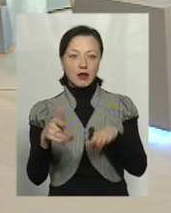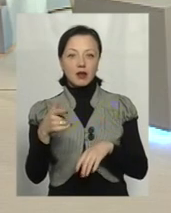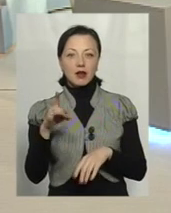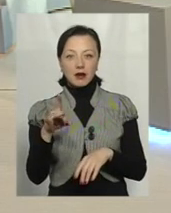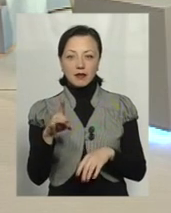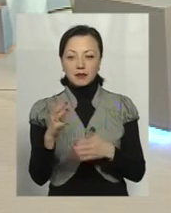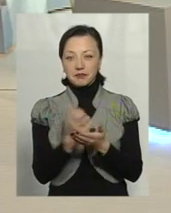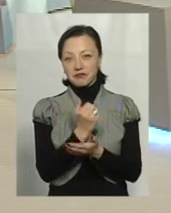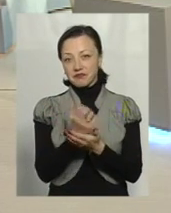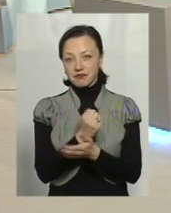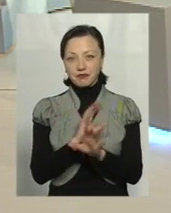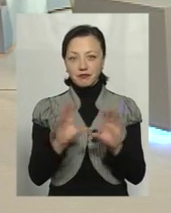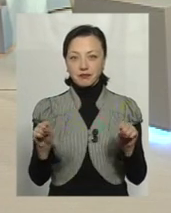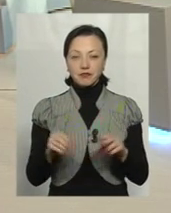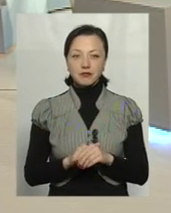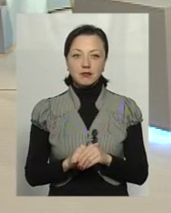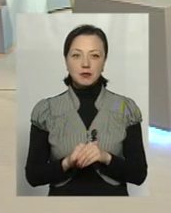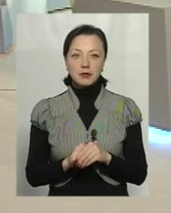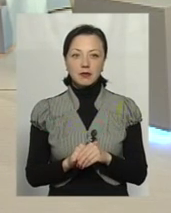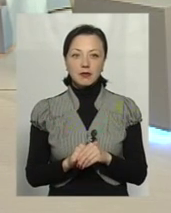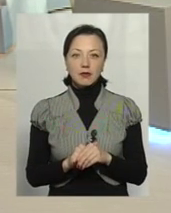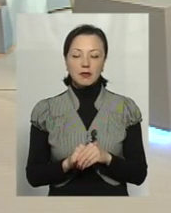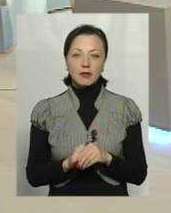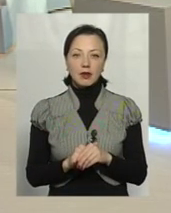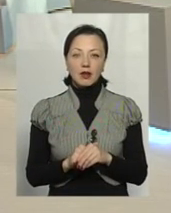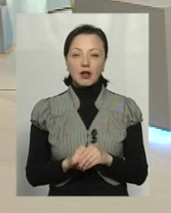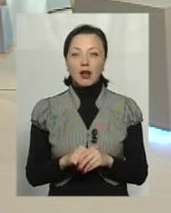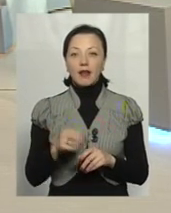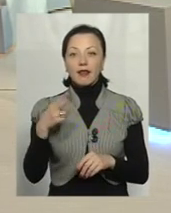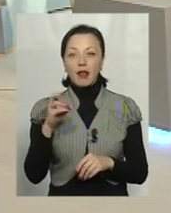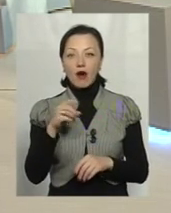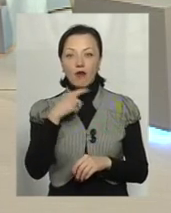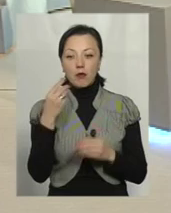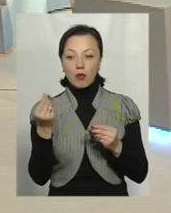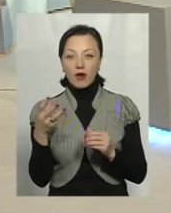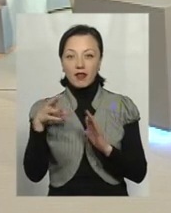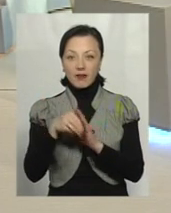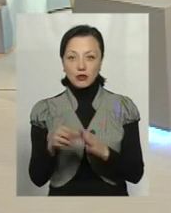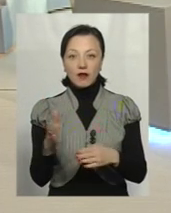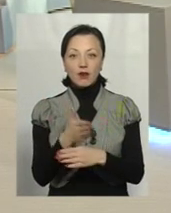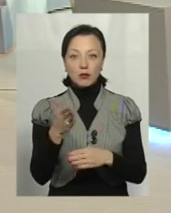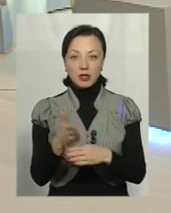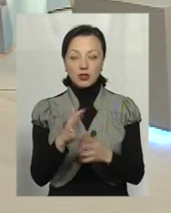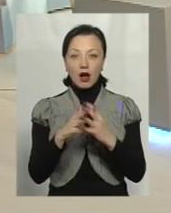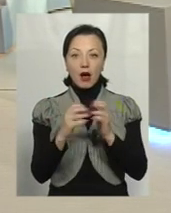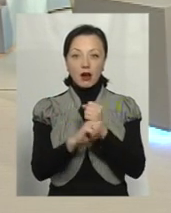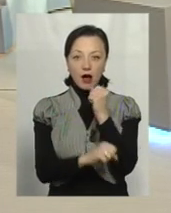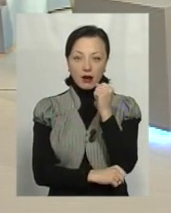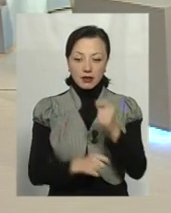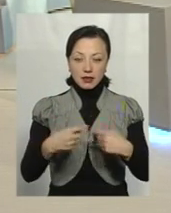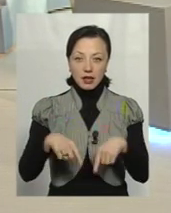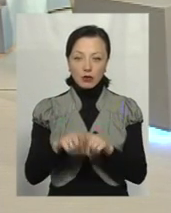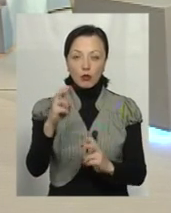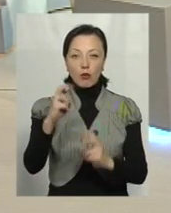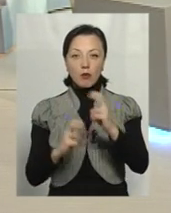Він собі на них грає, заробляє з нічого. Тобто з нас. Там, де мова йде про інвестора, виробничого, в аграрний сектор, у промисловий